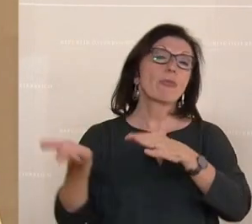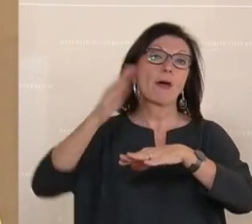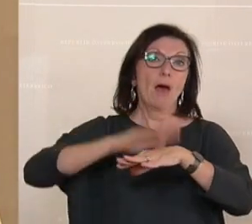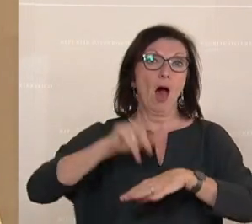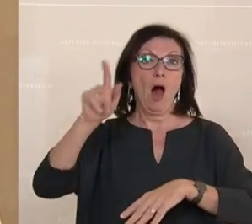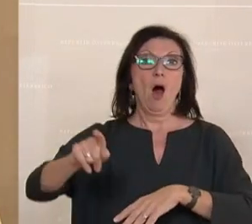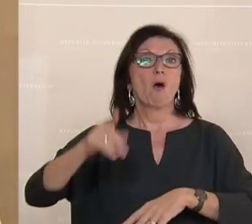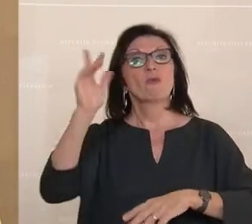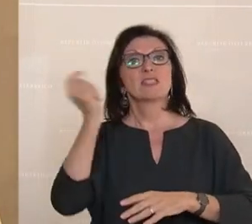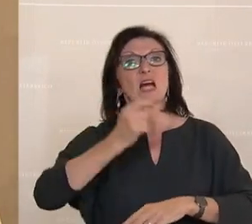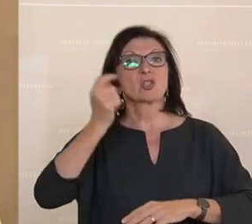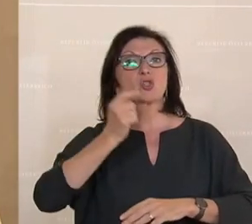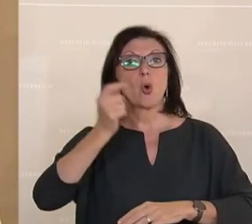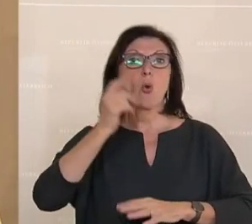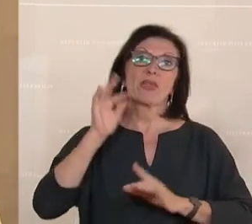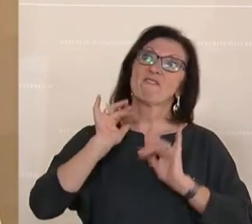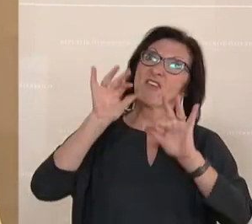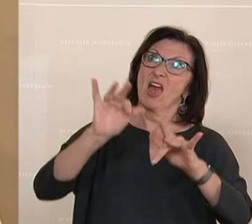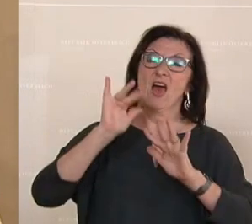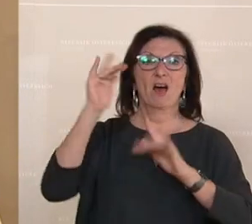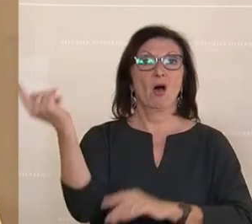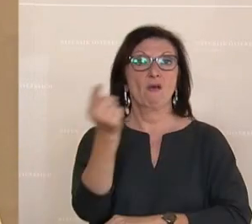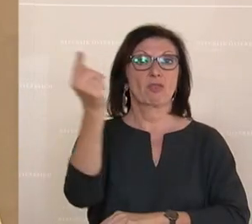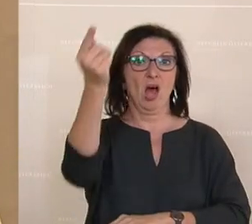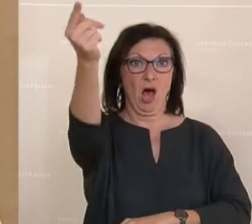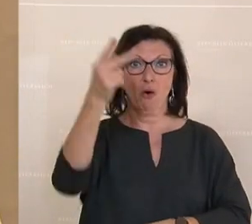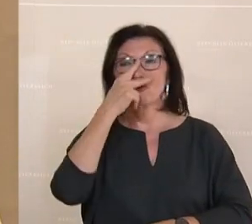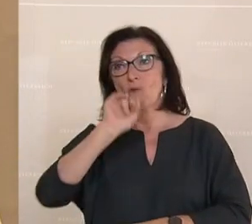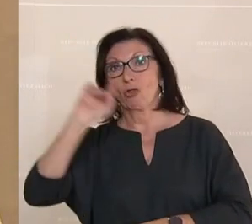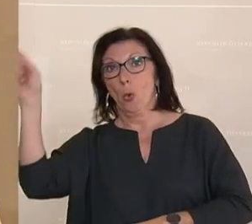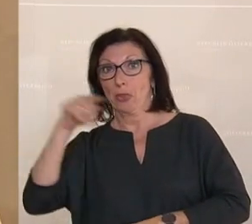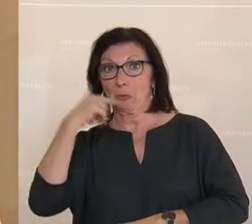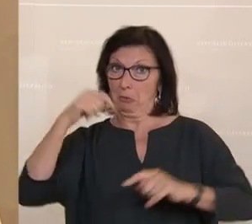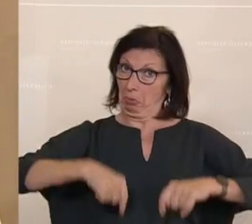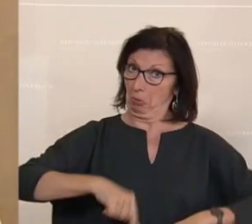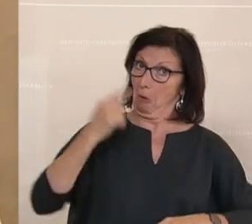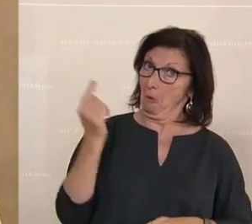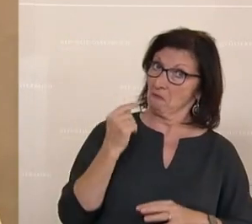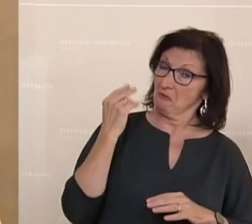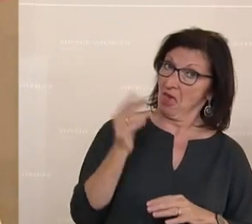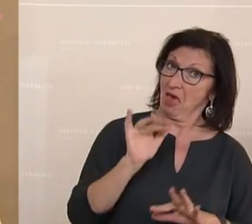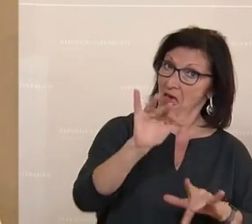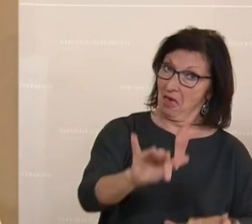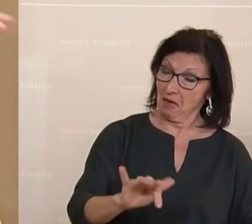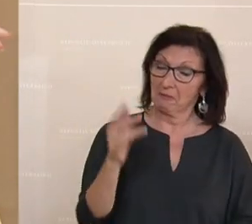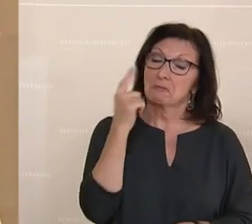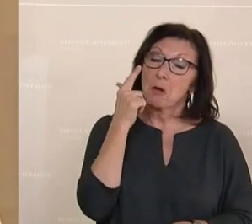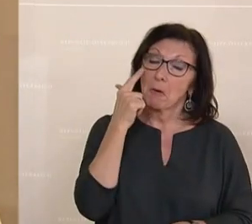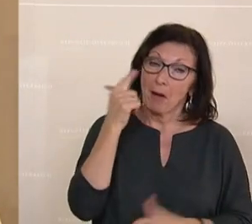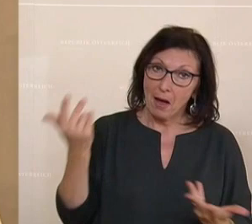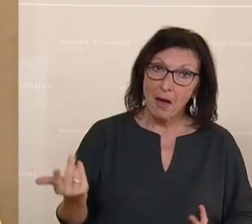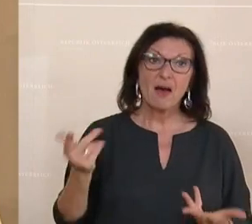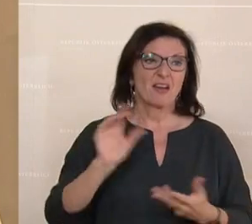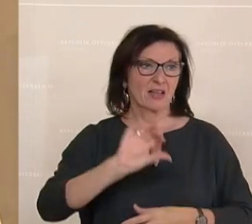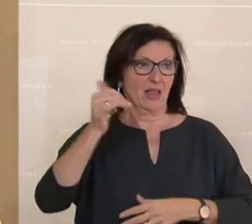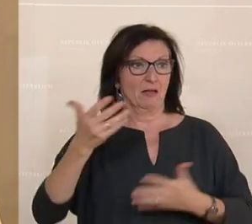langfristig wirken. In Russland schauen wir, was sie bei uns noch bewirken. Nun, die gelinderste Option, ja,